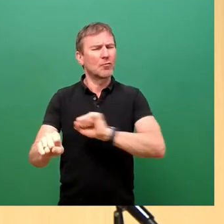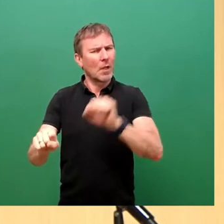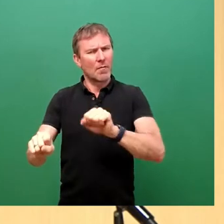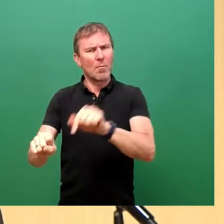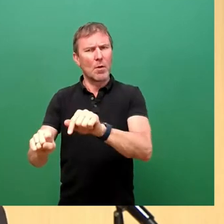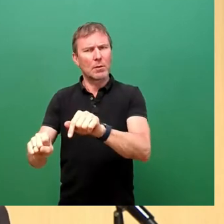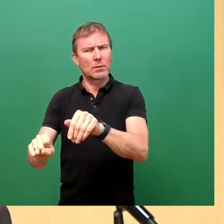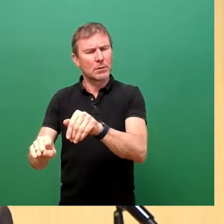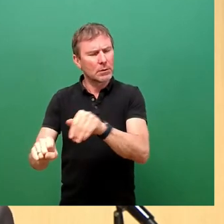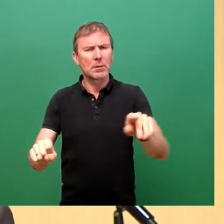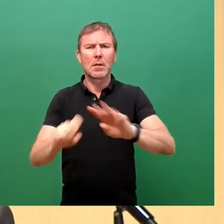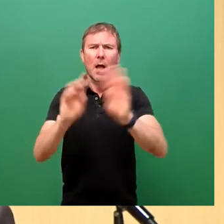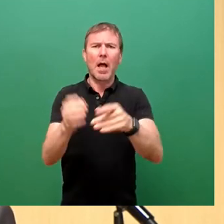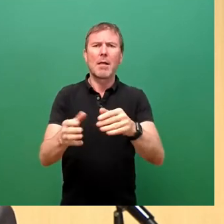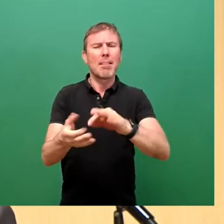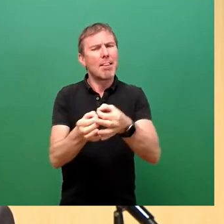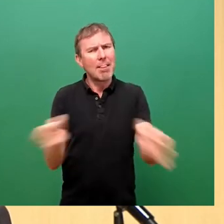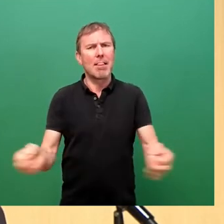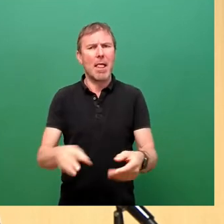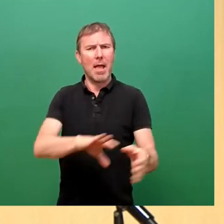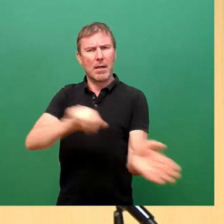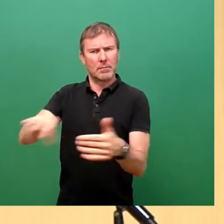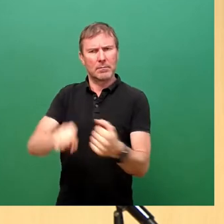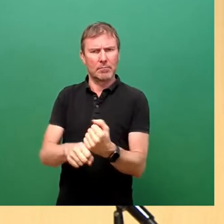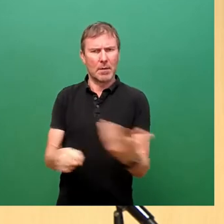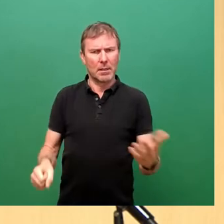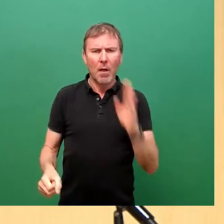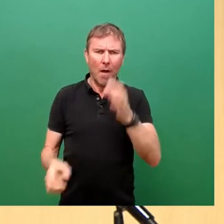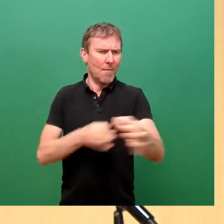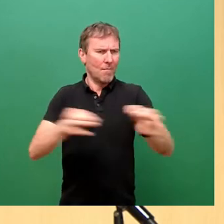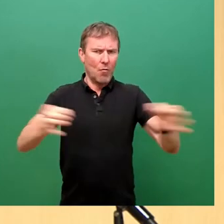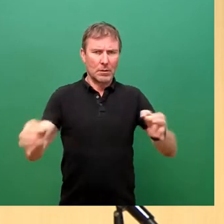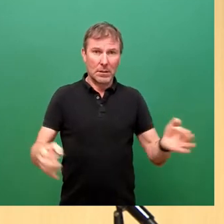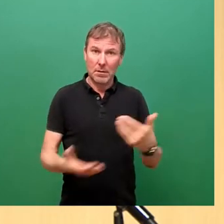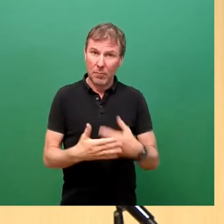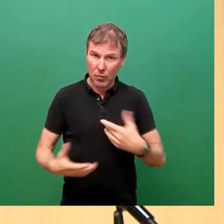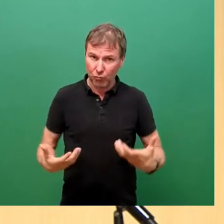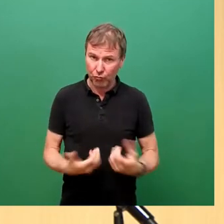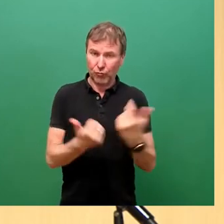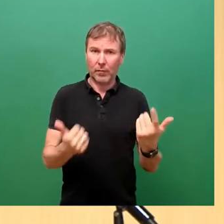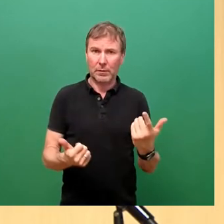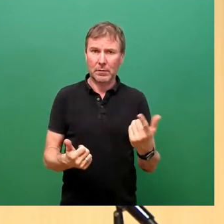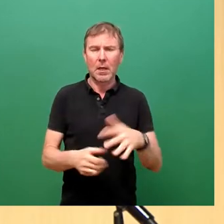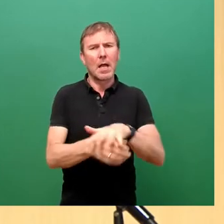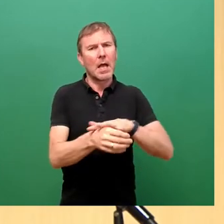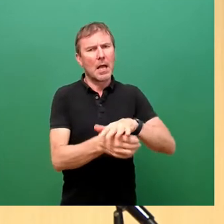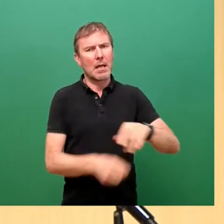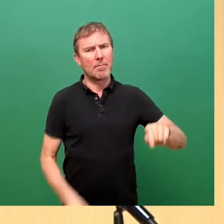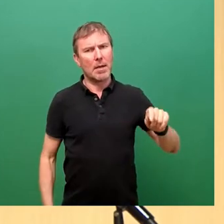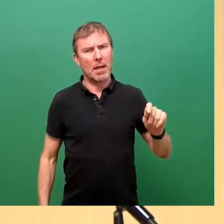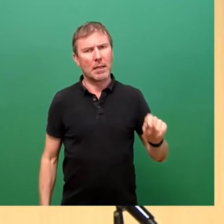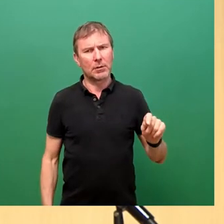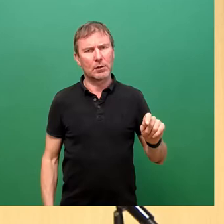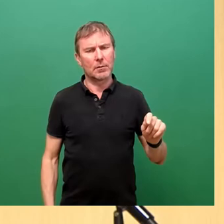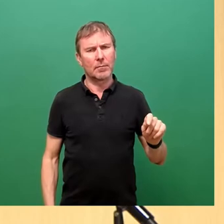Hallen auch wieder leer ziehen. Damit uns dies gelingt, arbeiten die Bereiche von Herrn